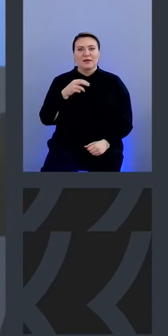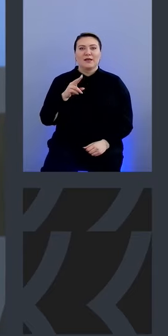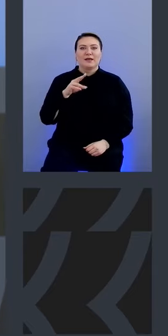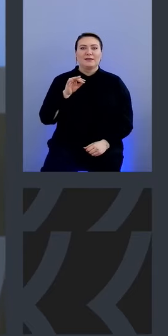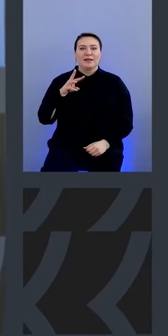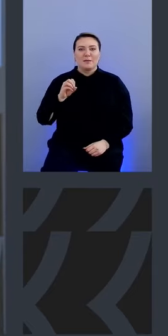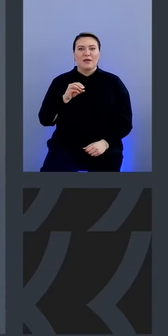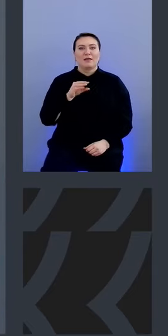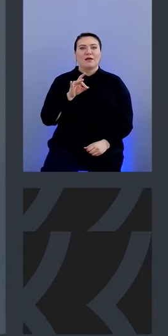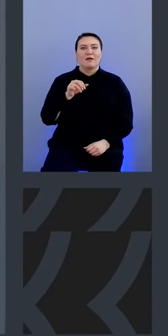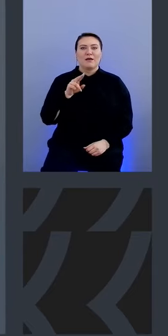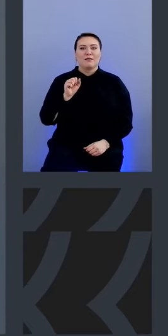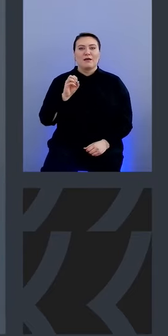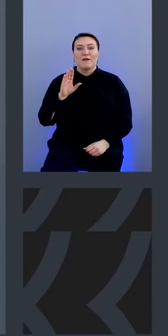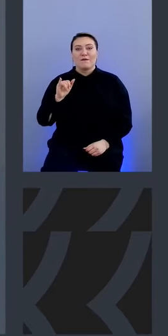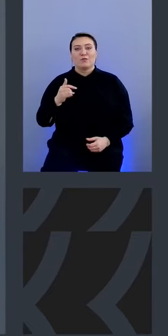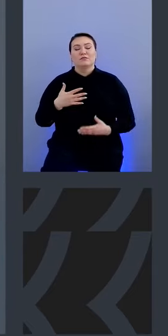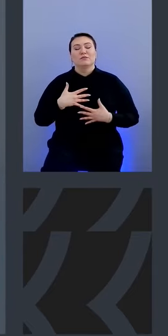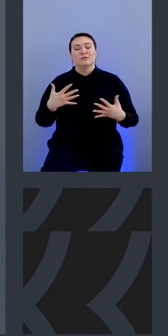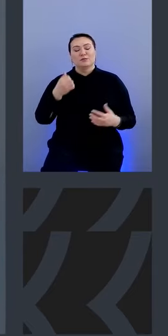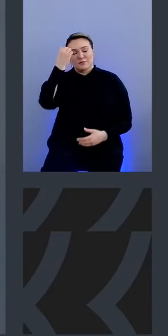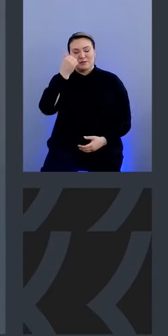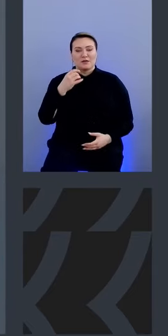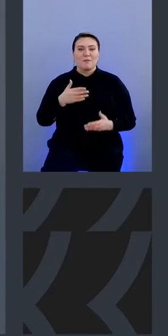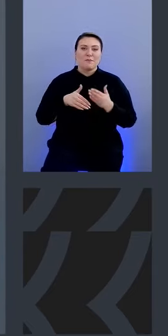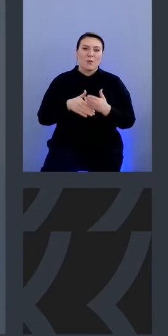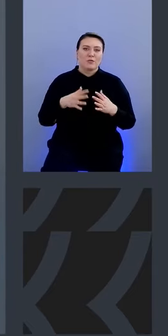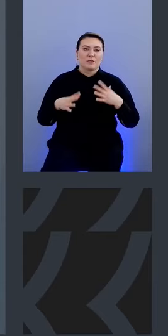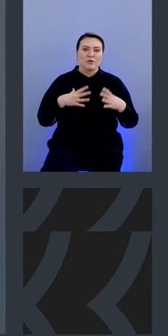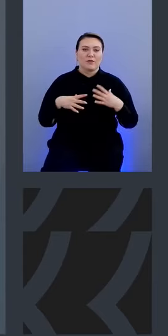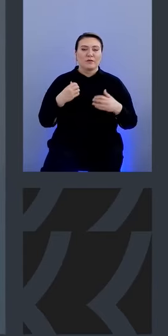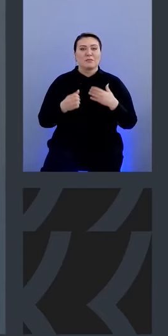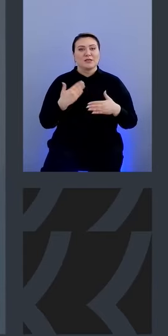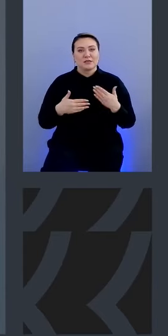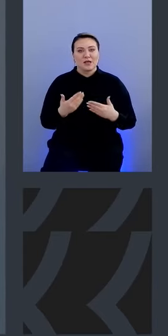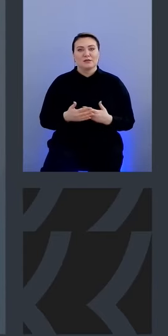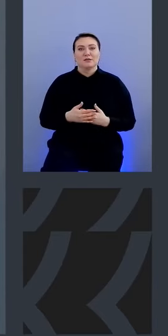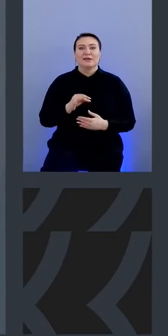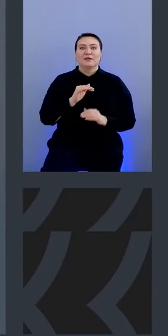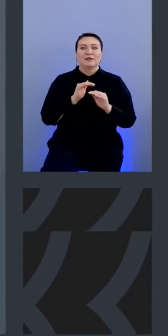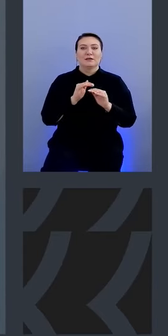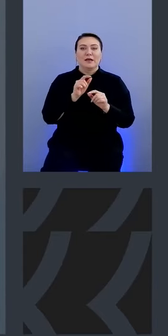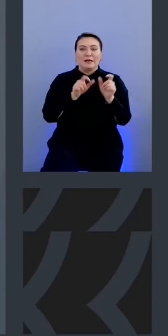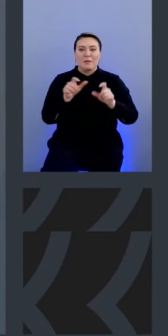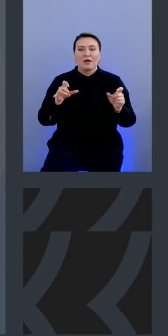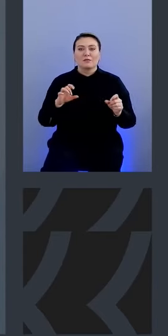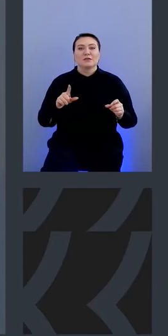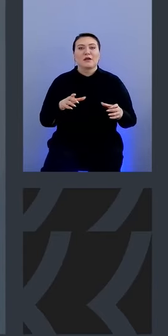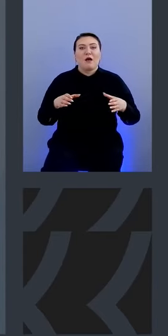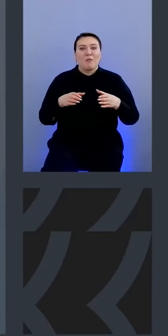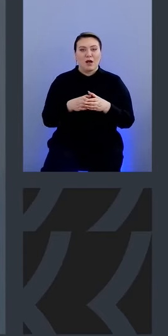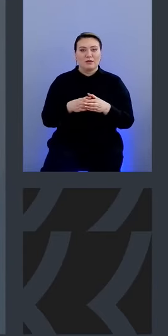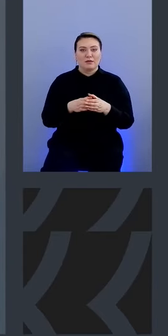Тарадаеву большое. Низкий поклон за помощь в подготовке презентации. Спасибо ребятам из команды